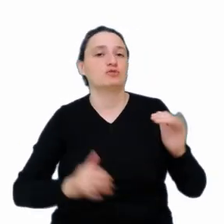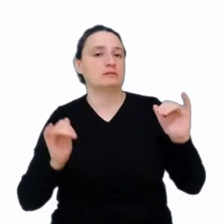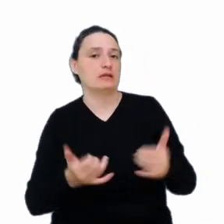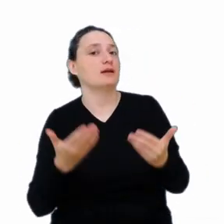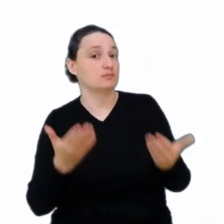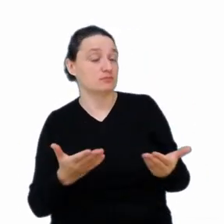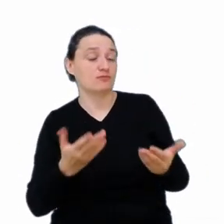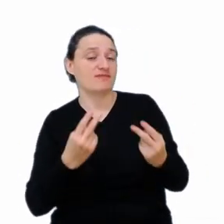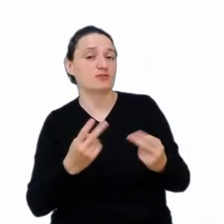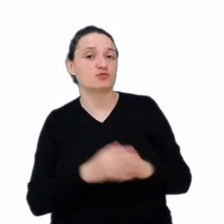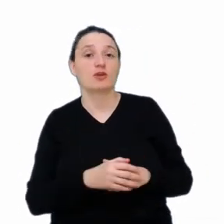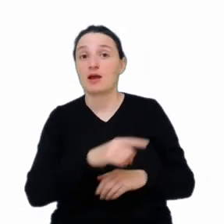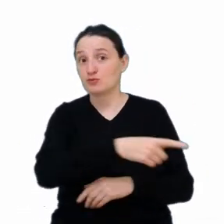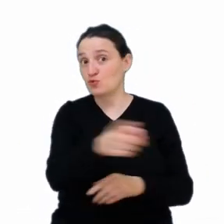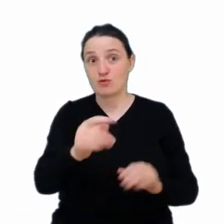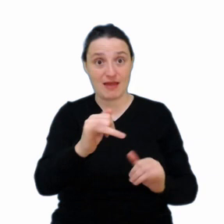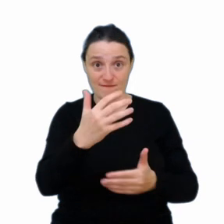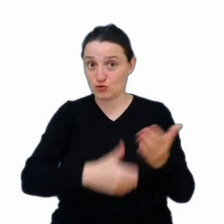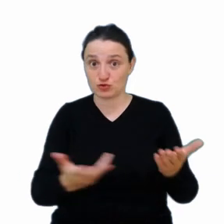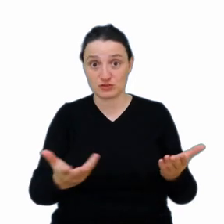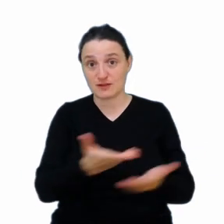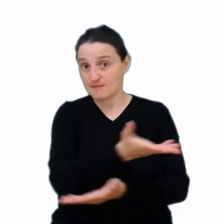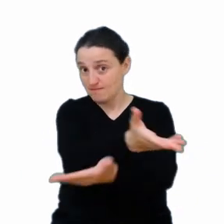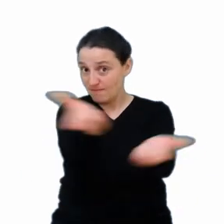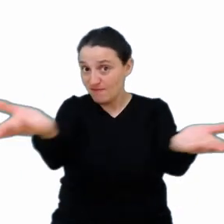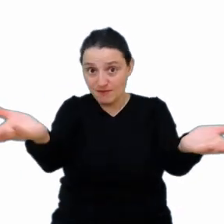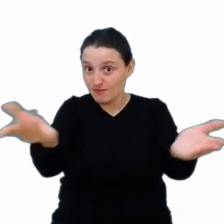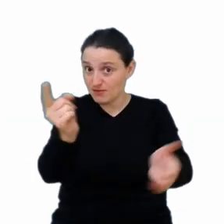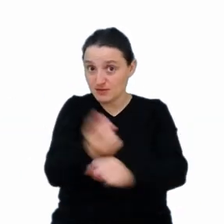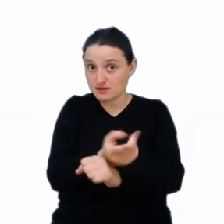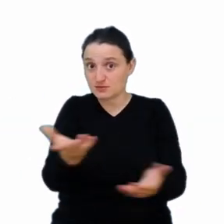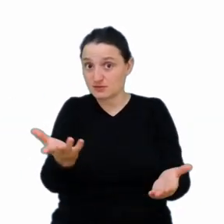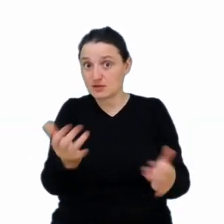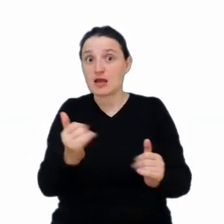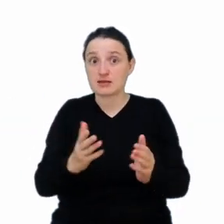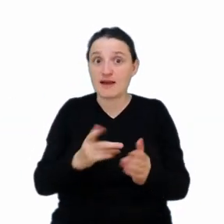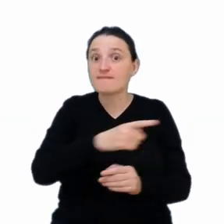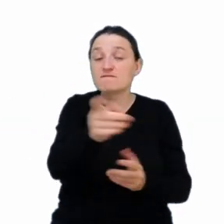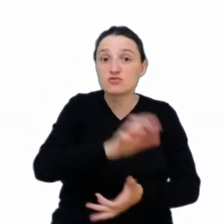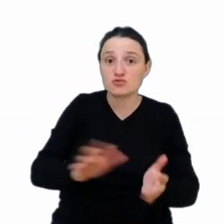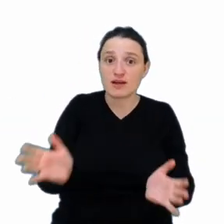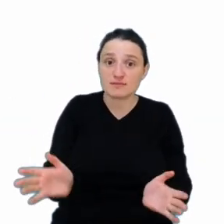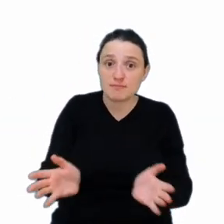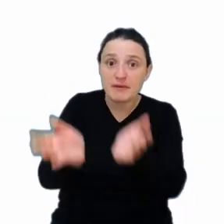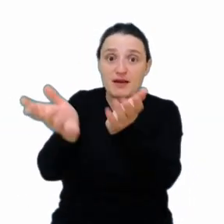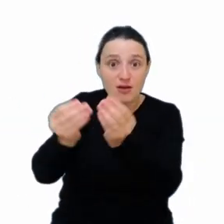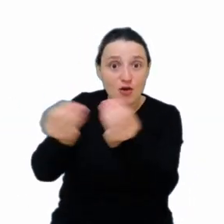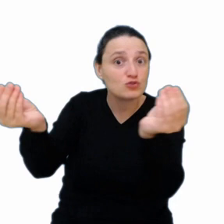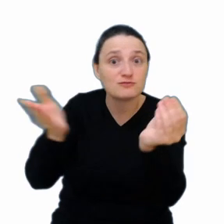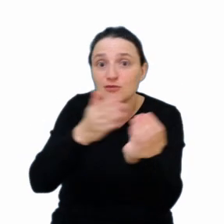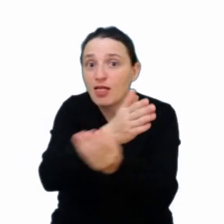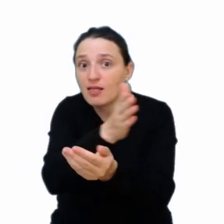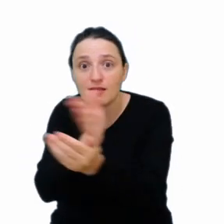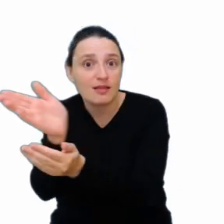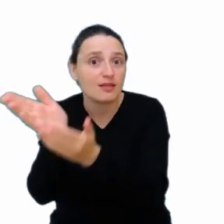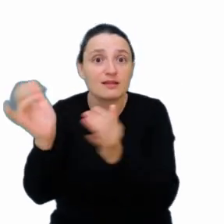naprawdę będzie należało do państwa, czyli w jaką stronę pchniecie ten świat, czy właśnie w jedną, czy gdzie jesteśmy strasznie